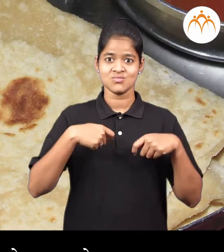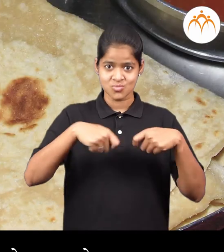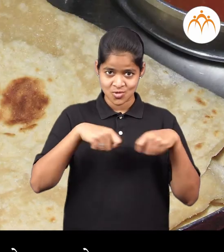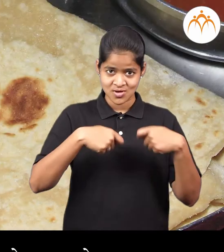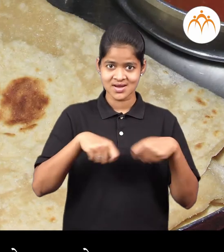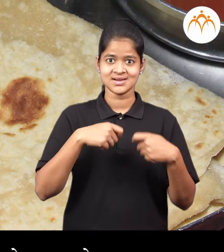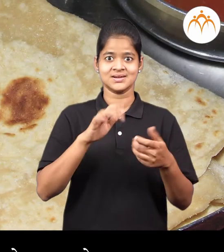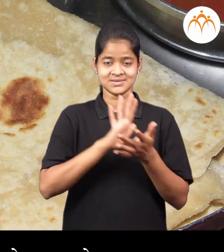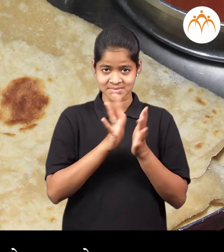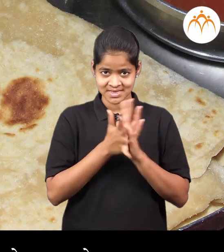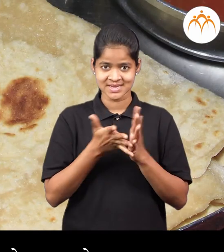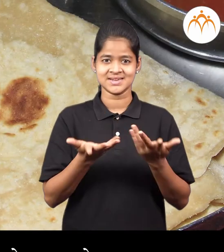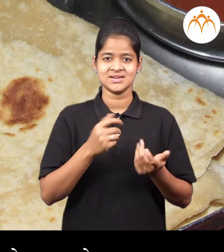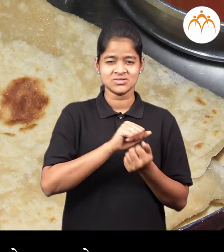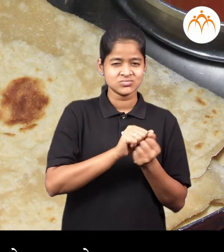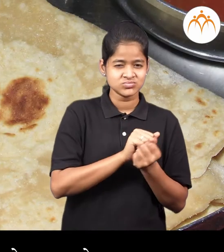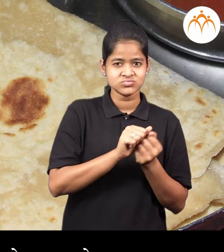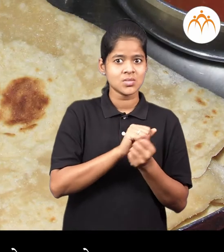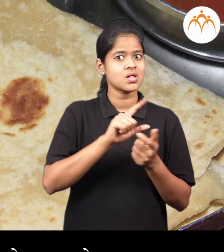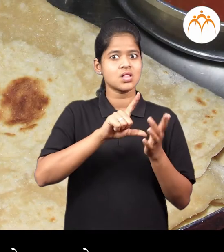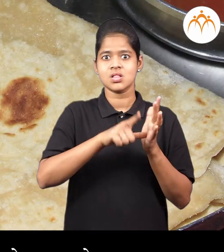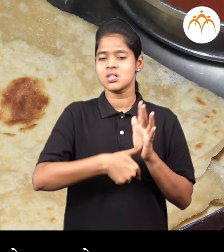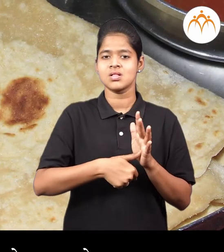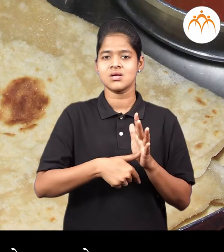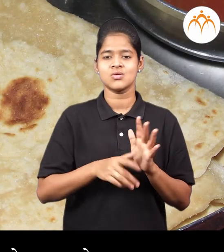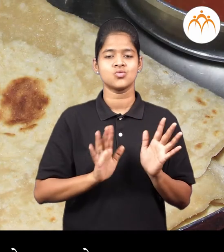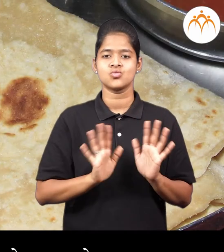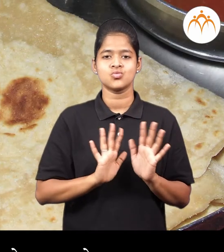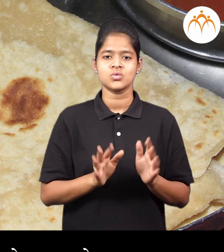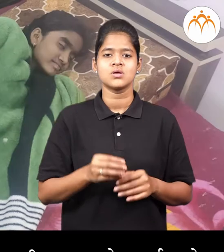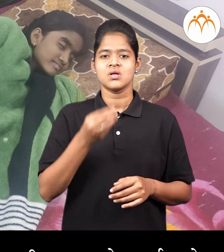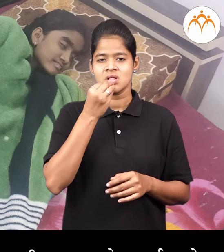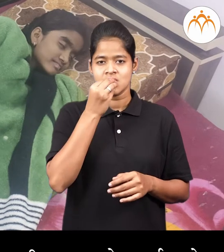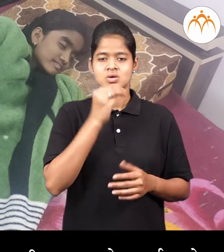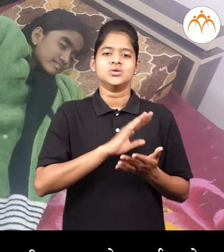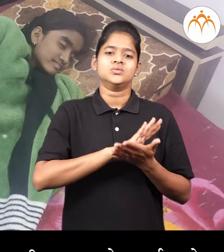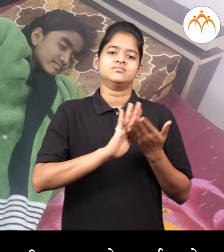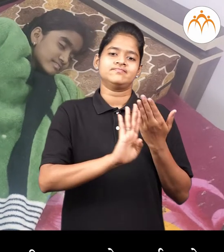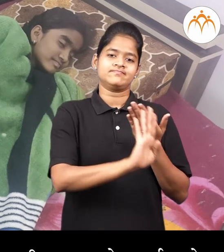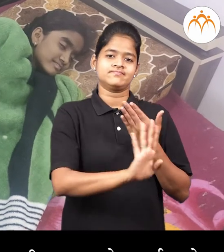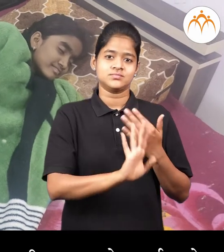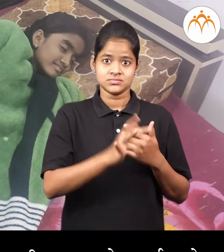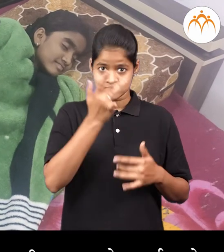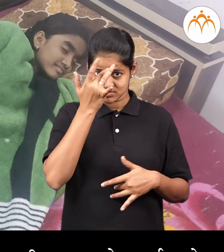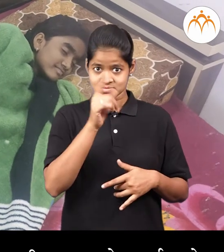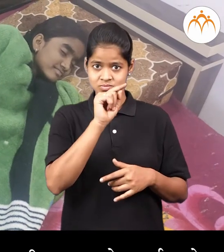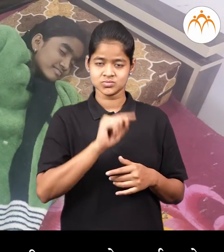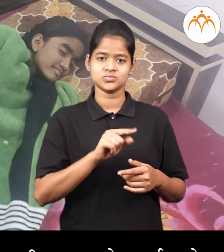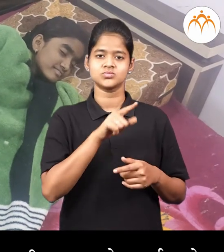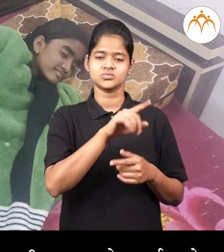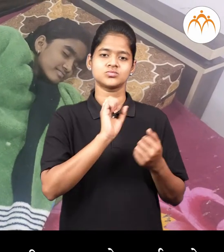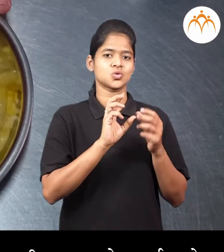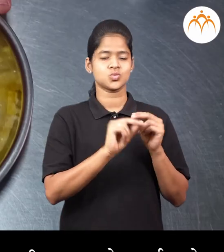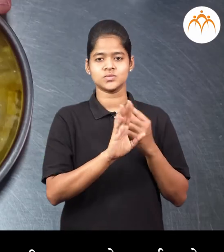पोई, भाकरी, पचायला वेल लगतू त्या मुए आजारी व्यक्तिला